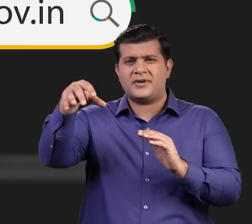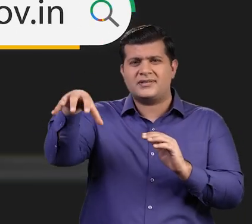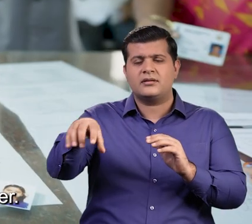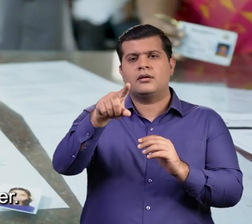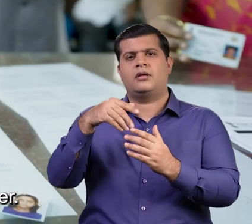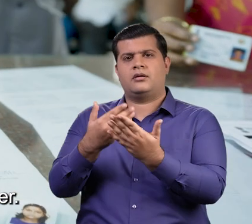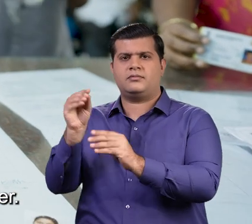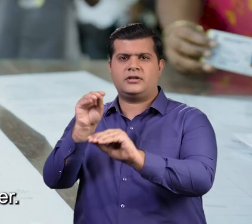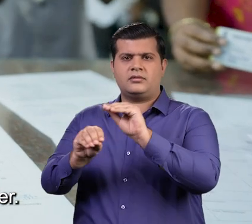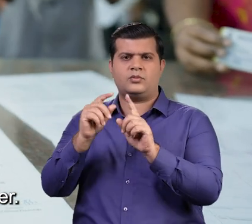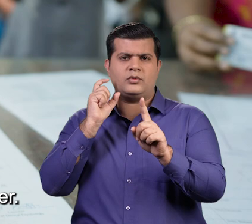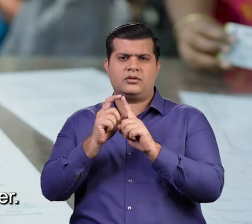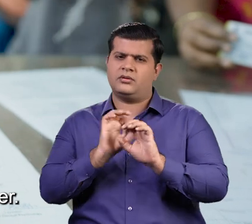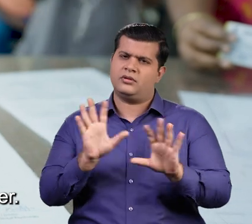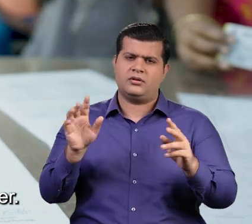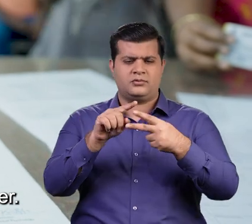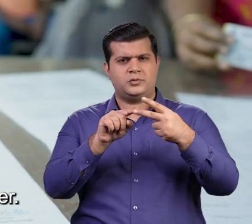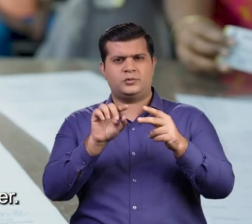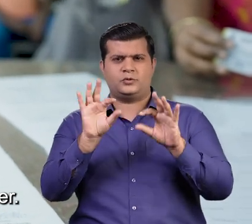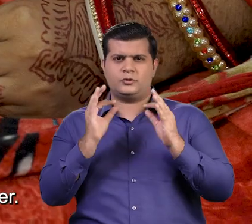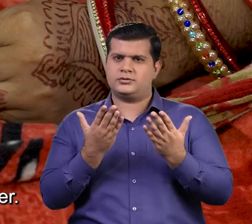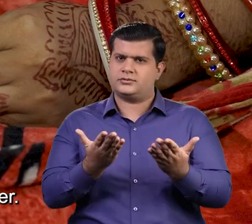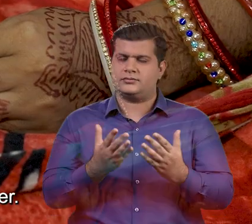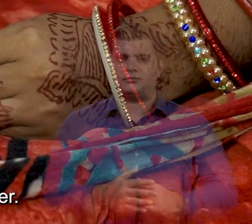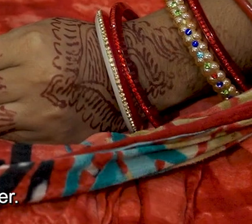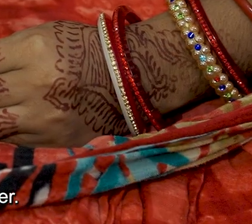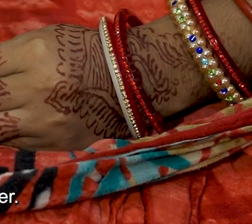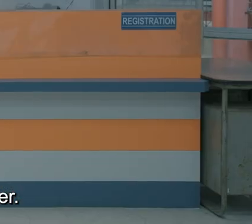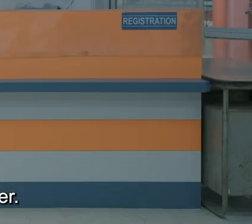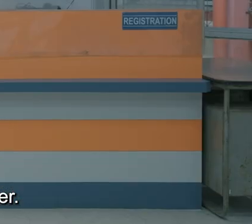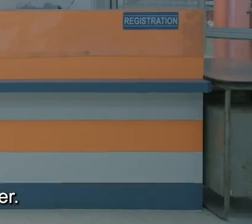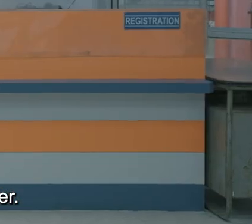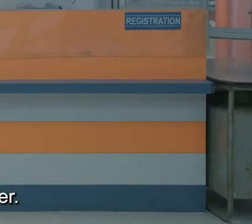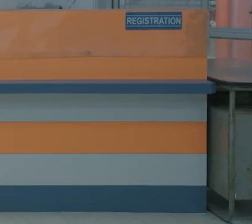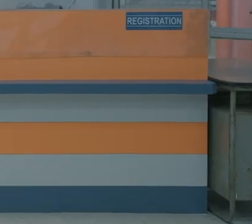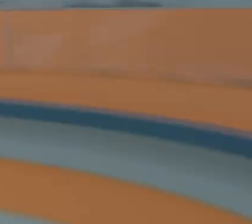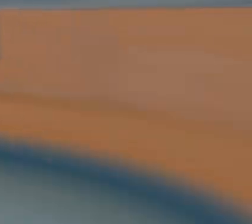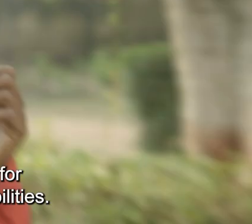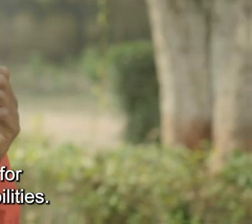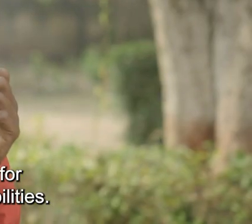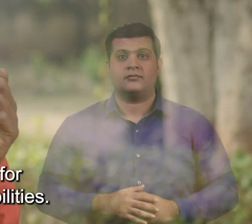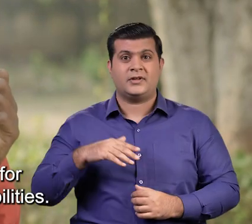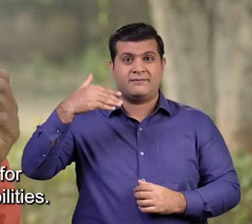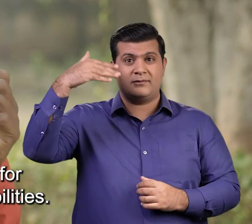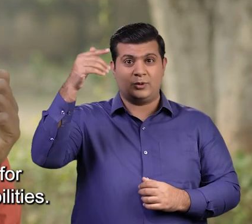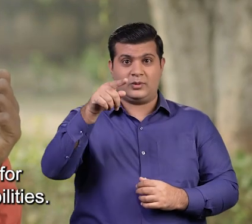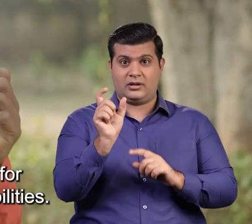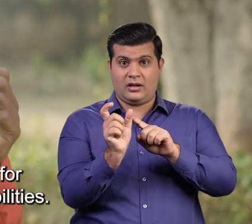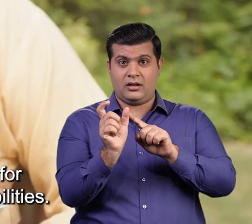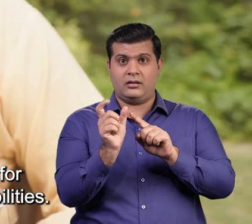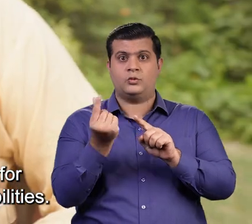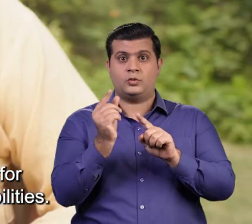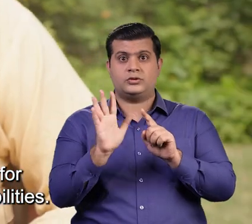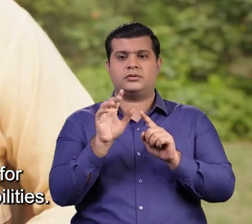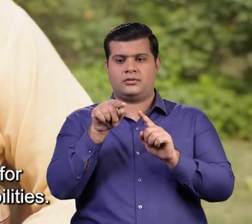पर जाकर अत्वा किसी नज़्दी की जन साहता केंदर के माध्यम से UDID card के लिए पंजी कराण कर सकते है भविश में UDID card